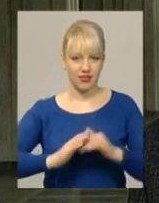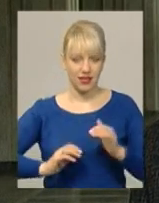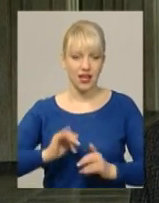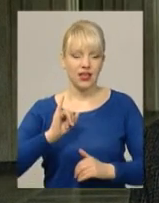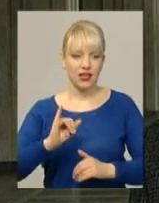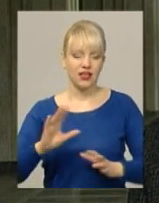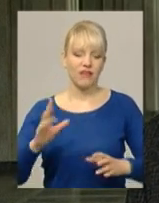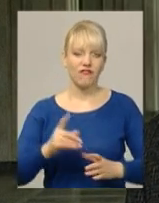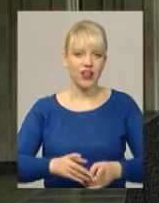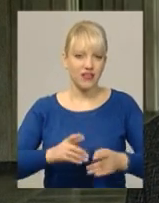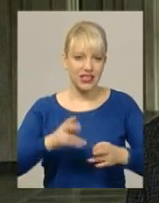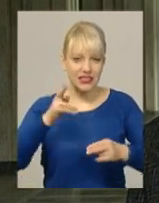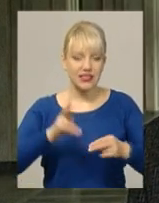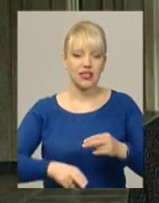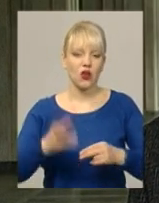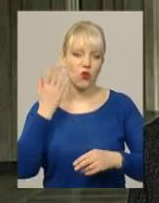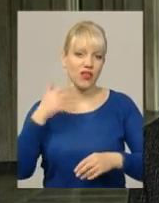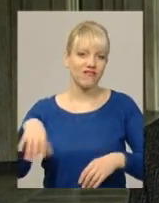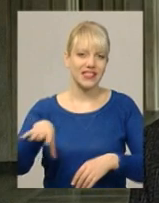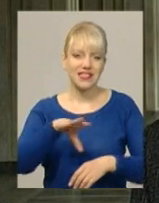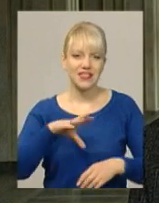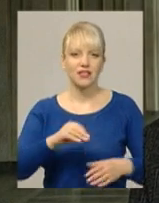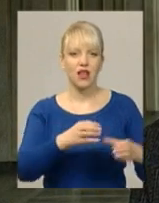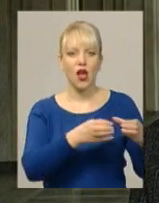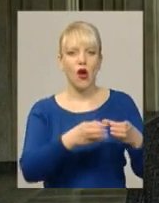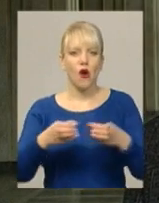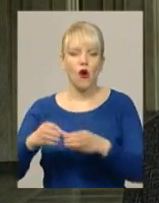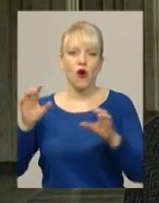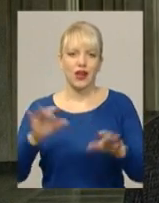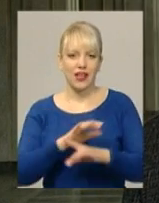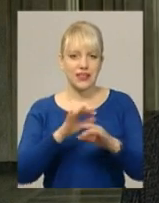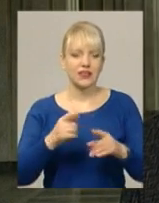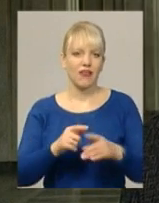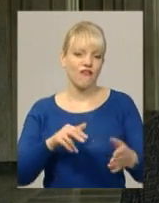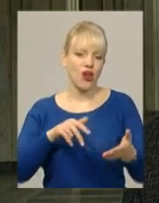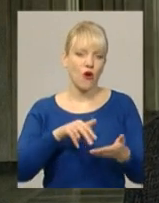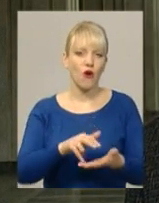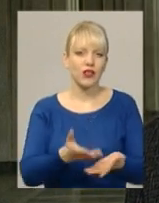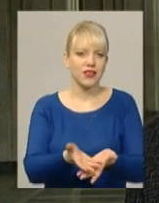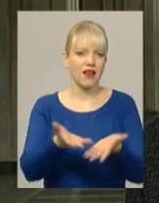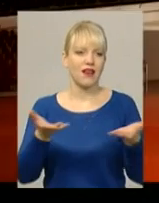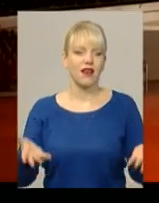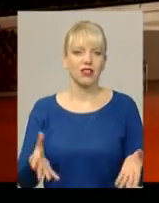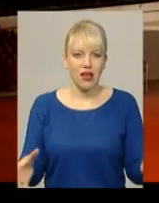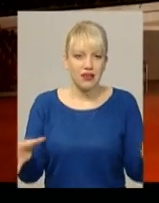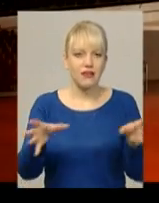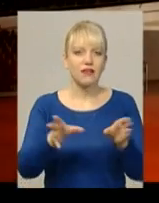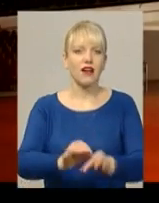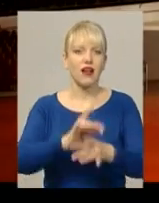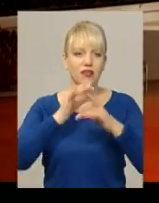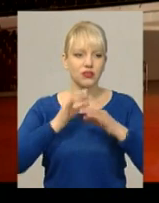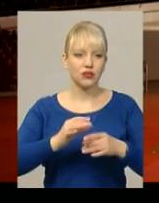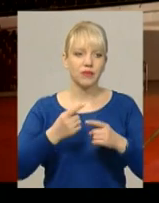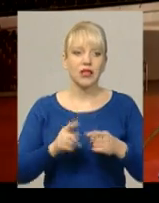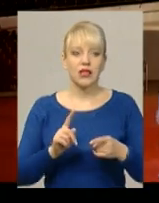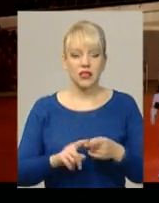виходять на арену і ряд творів виконують разом». Участь у фестивалі